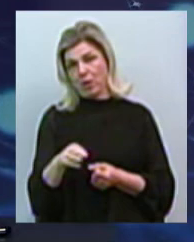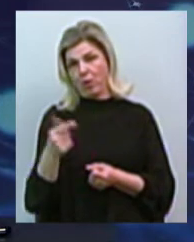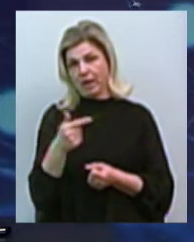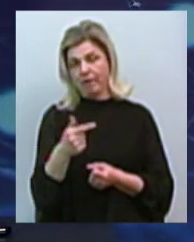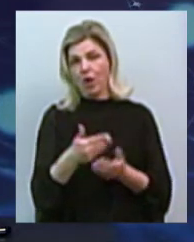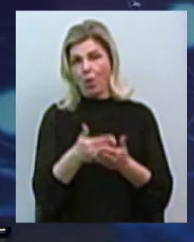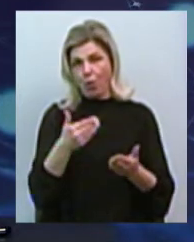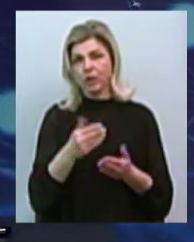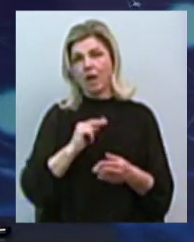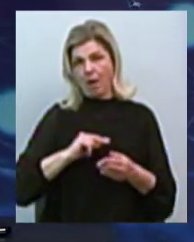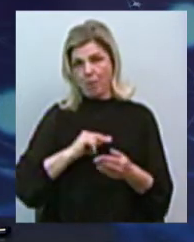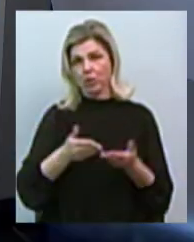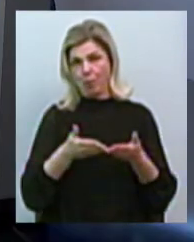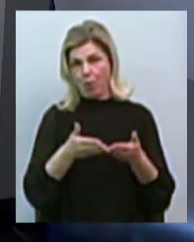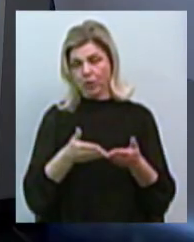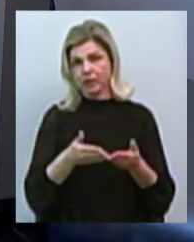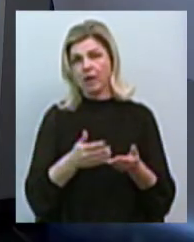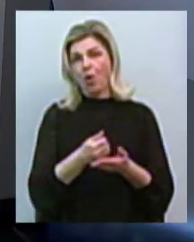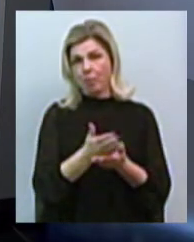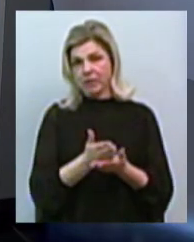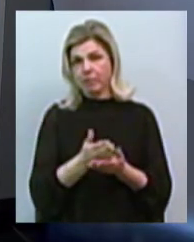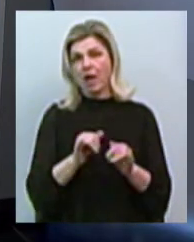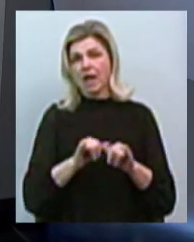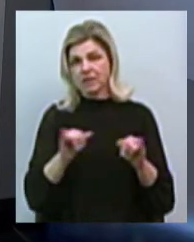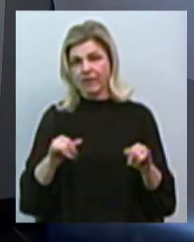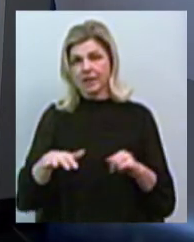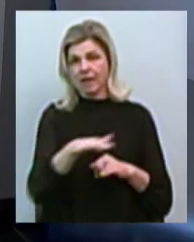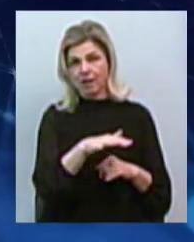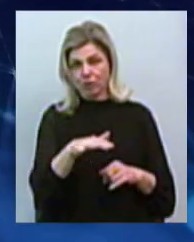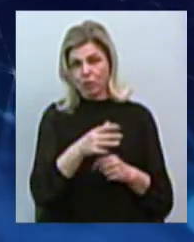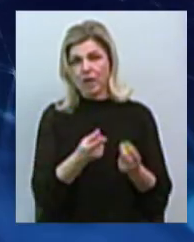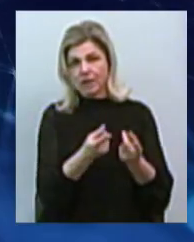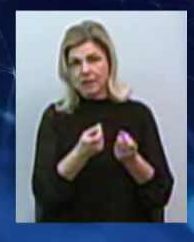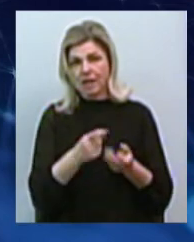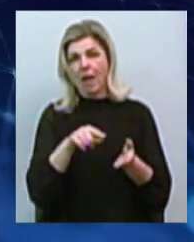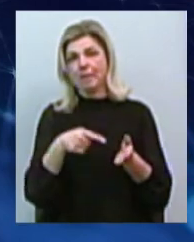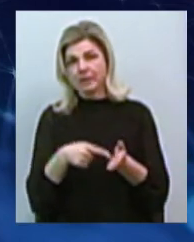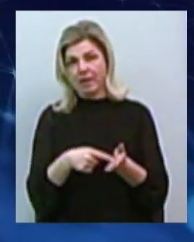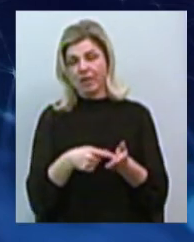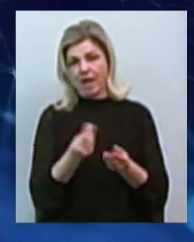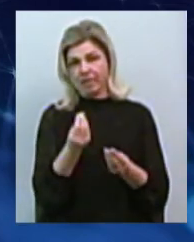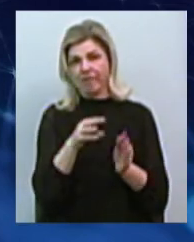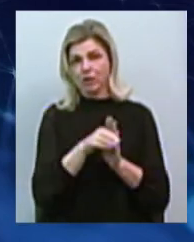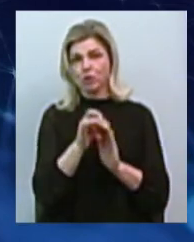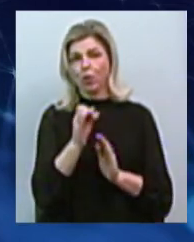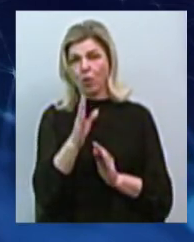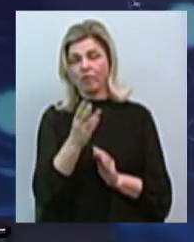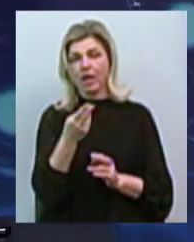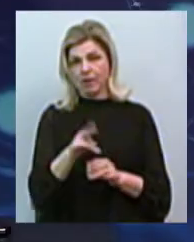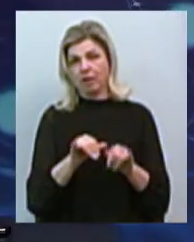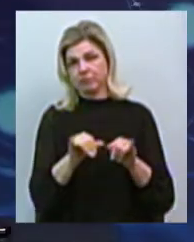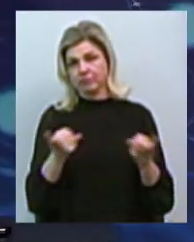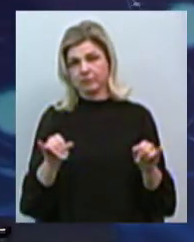забезпечивши розвиток цієї території, залучення, можливо, місцевих українських інвесторів для розбудови, для